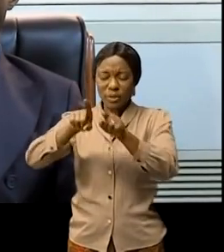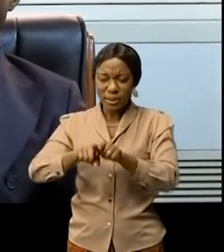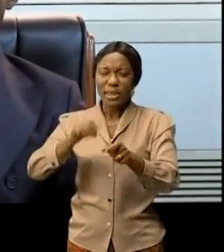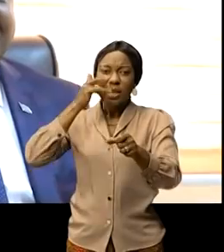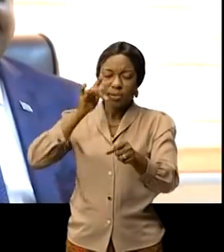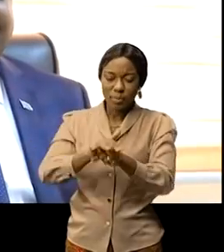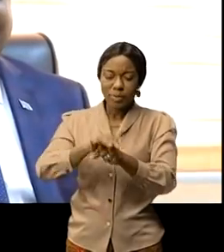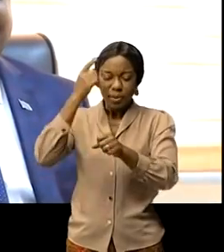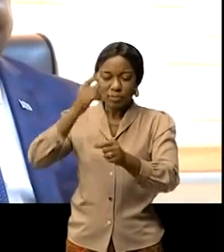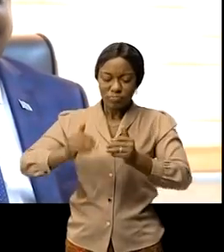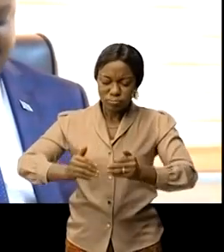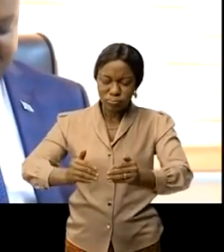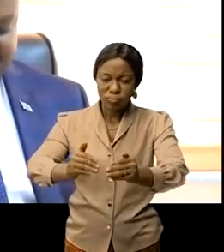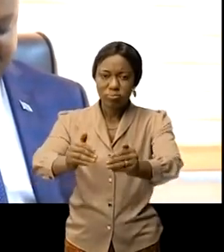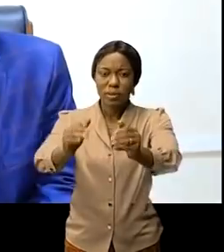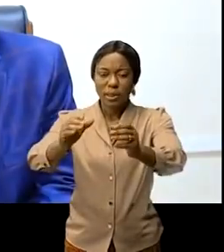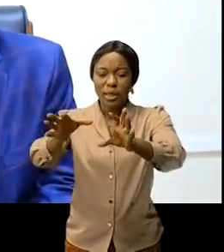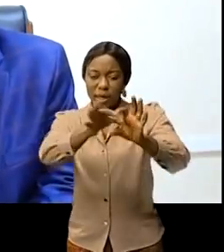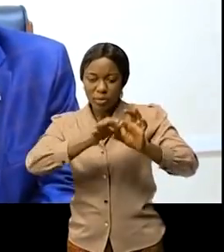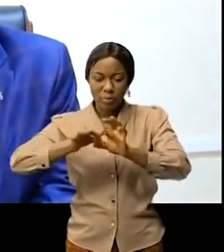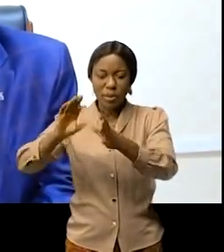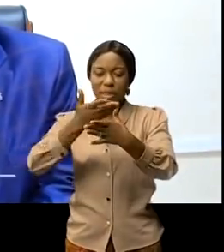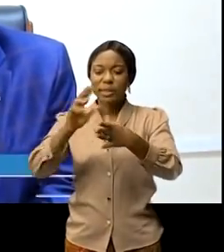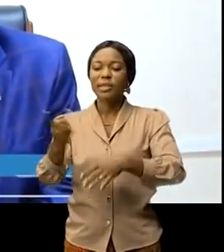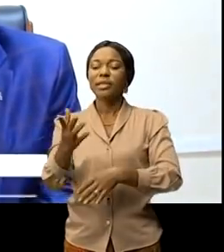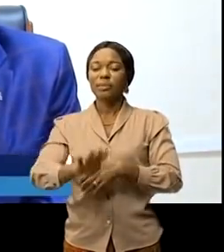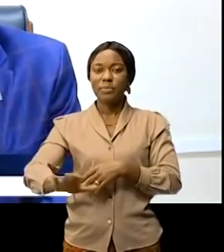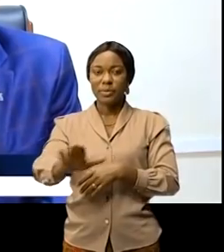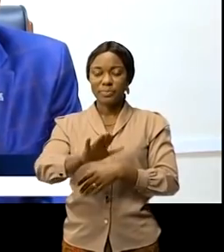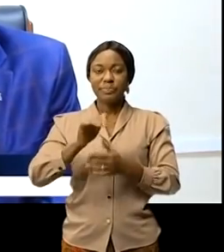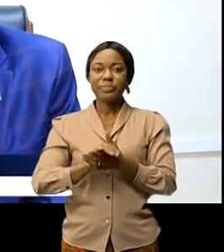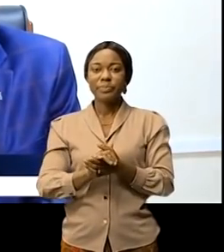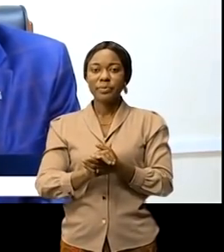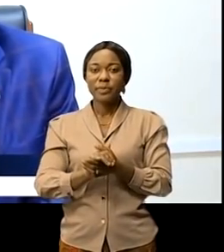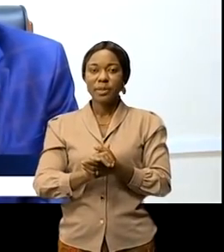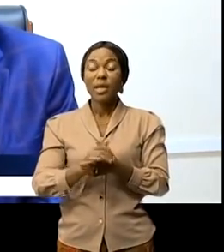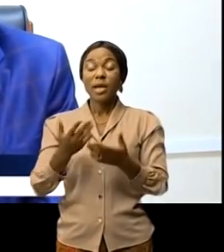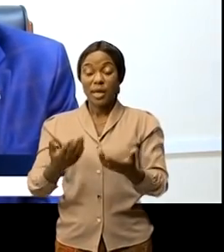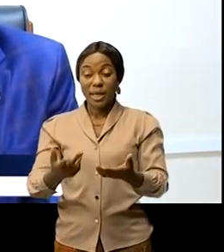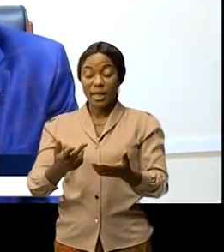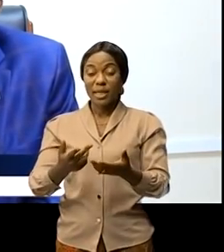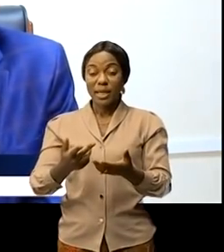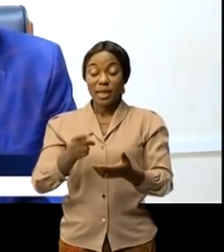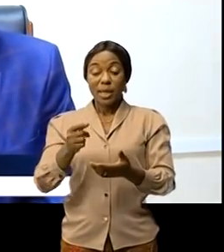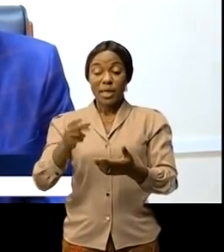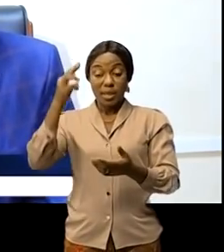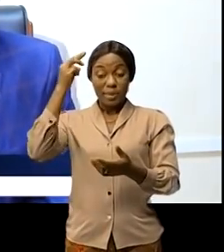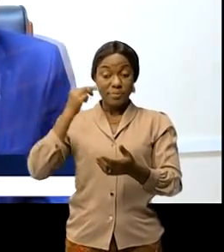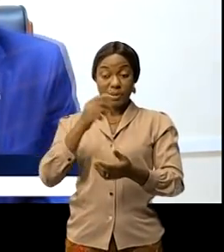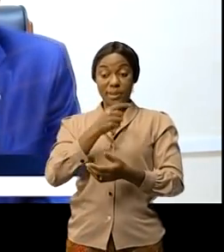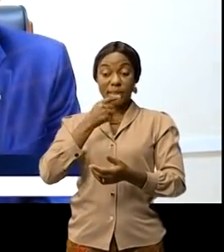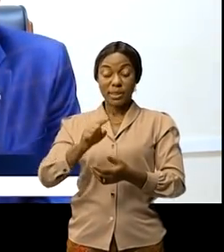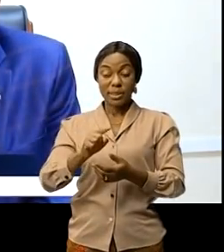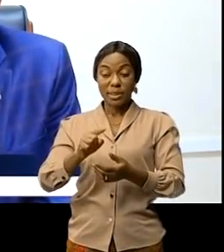'oeuvrer pour l'intensification de la coopération entre les deux pays. Je voudrais vous demander de transmettre à votre gouvernement